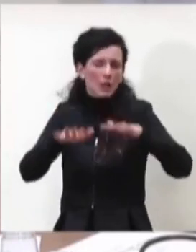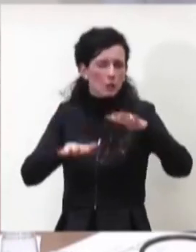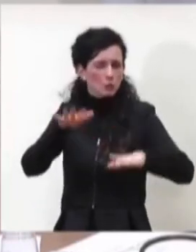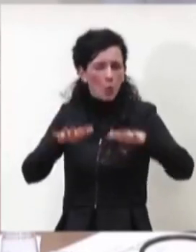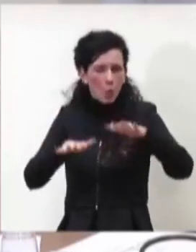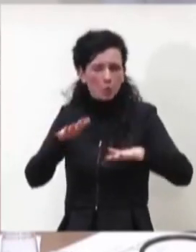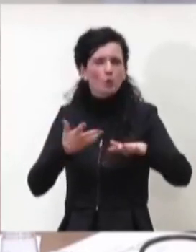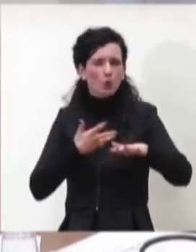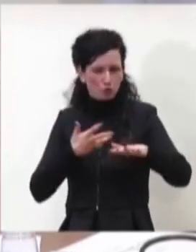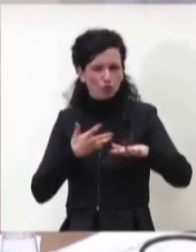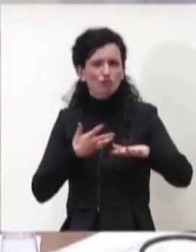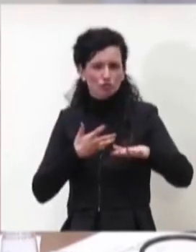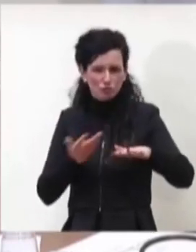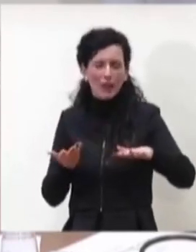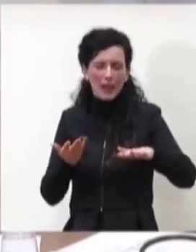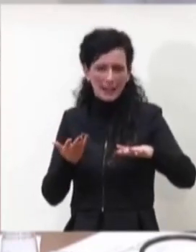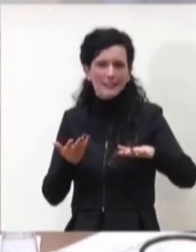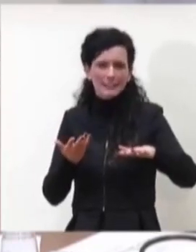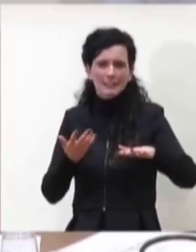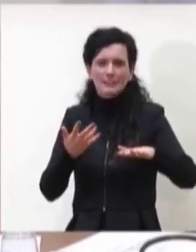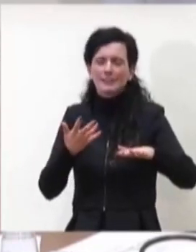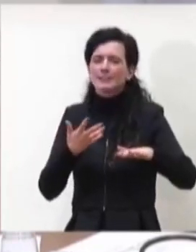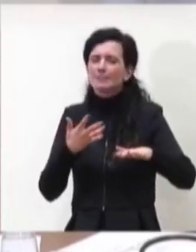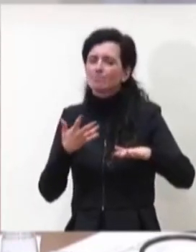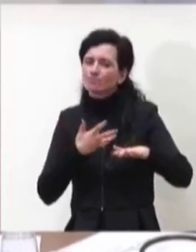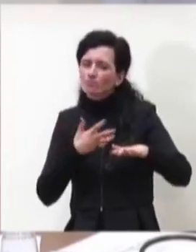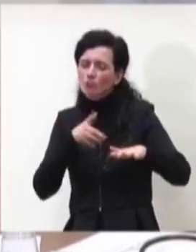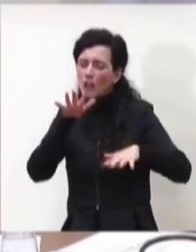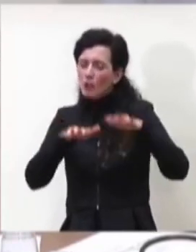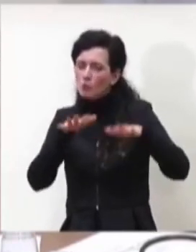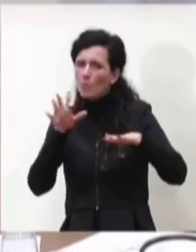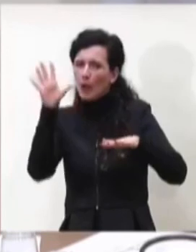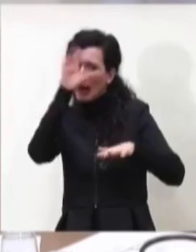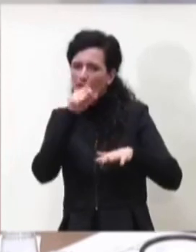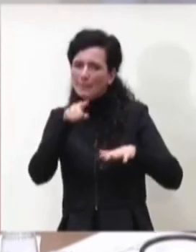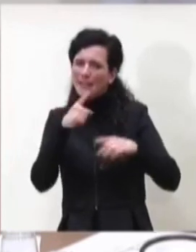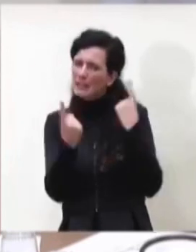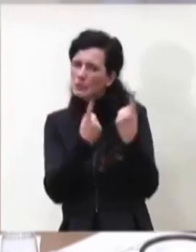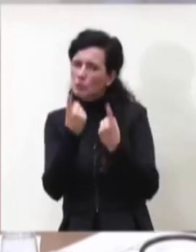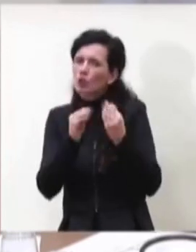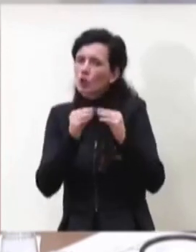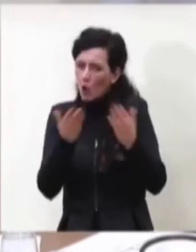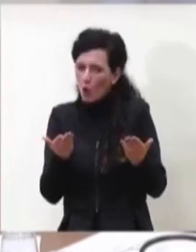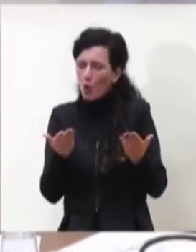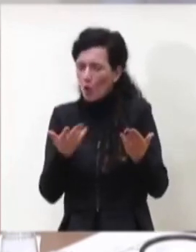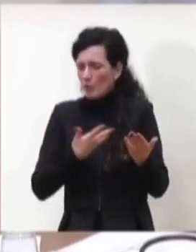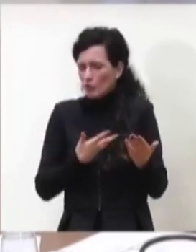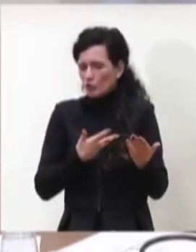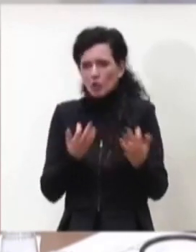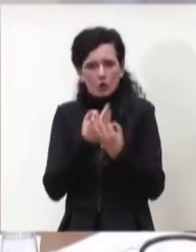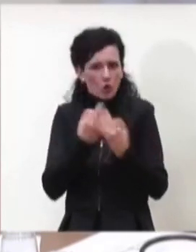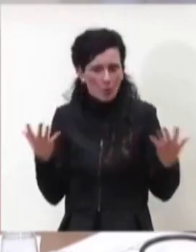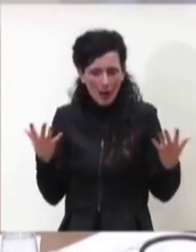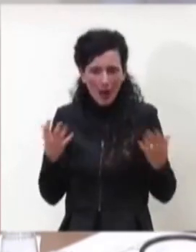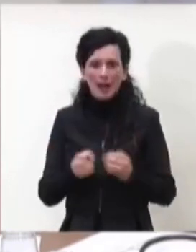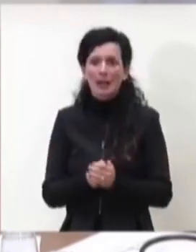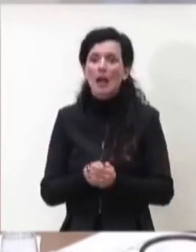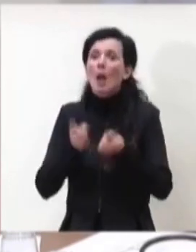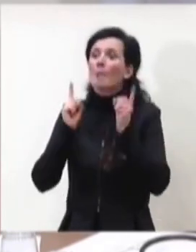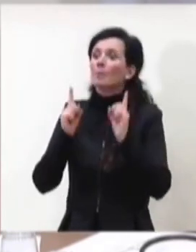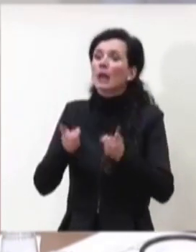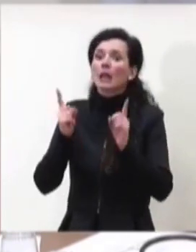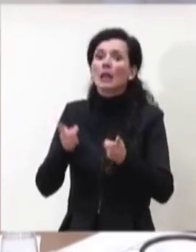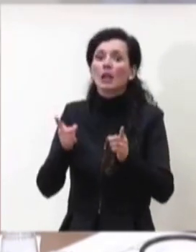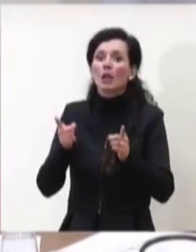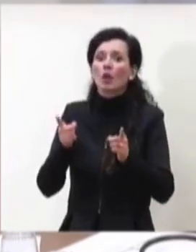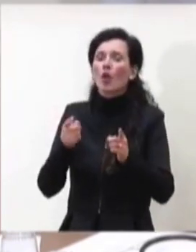qualche dubbio nel voler analizzare la situazione certamente non non è un pericolo scampato